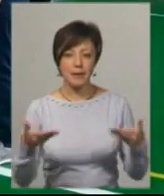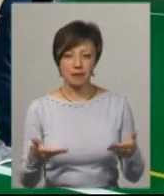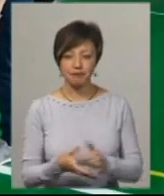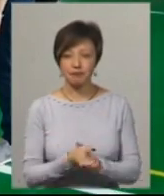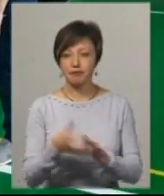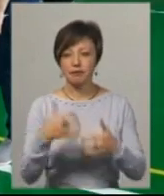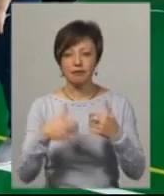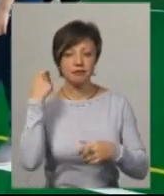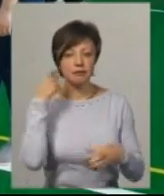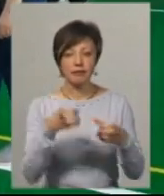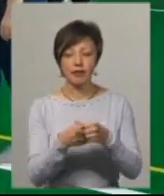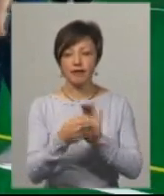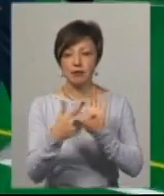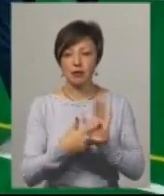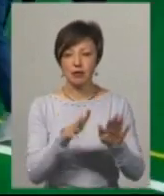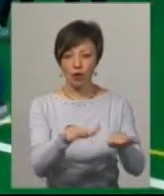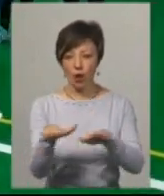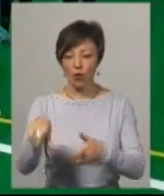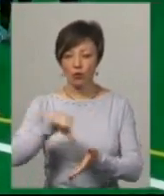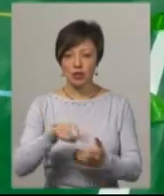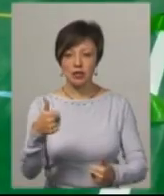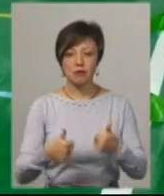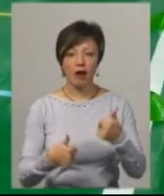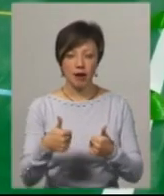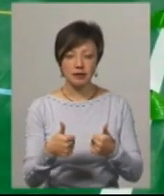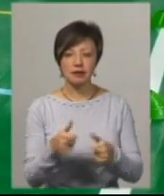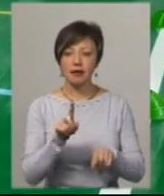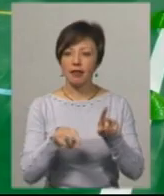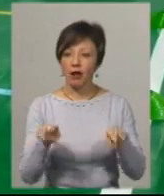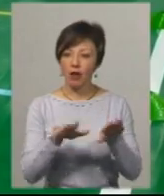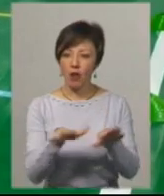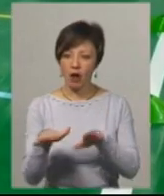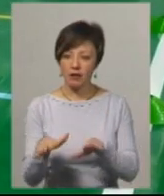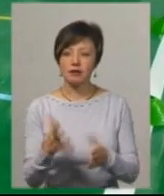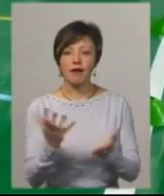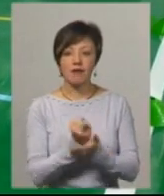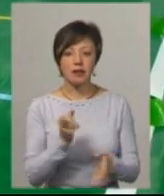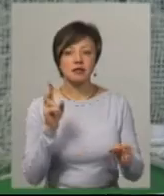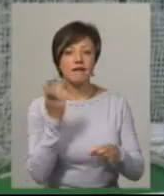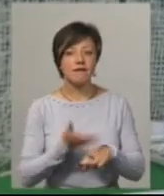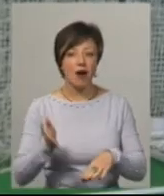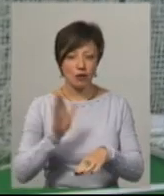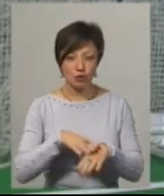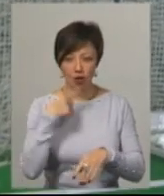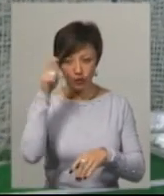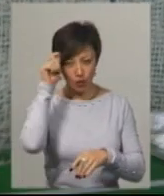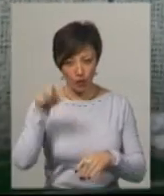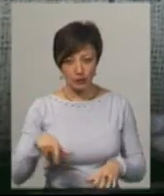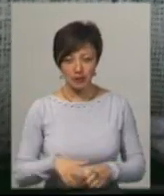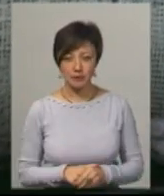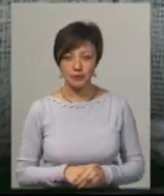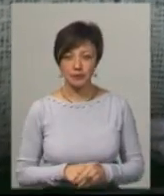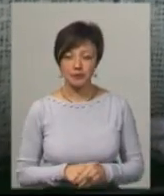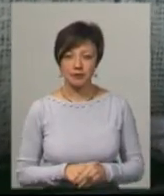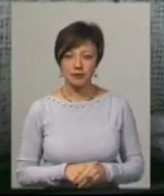середньому віковому дивізіоні 18 локацій. Учасник змагань Андрія Баранова деякі локації давалися важко, каже хлопець. Саме більшим, це треба було